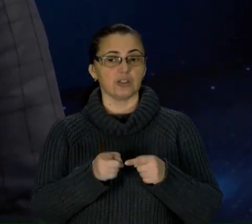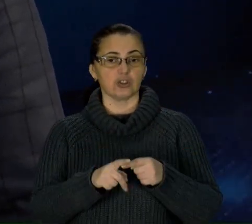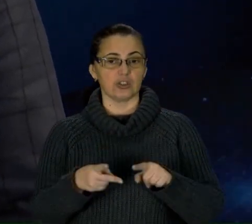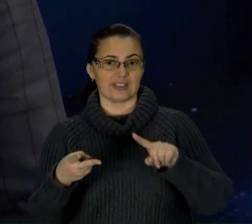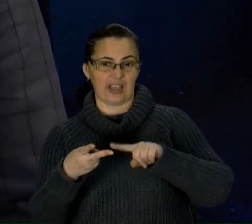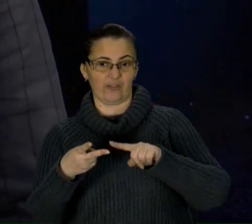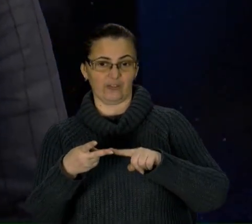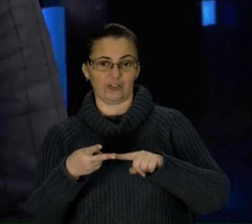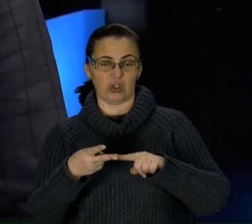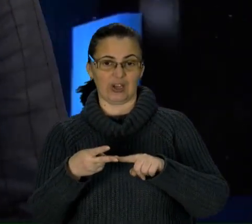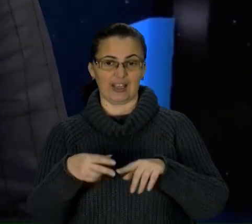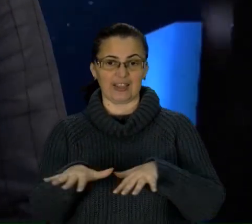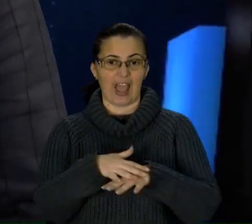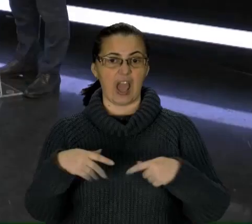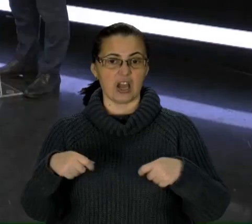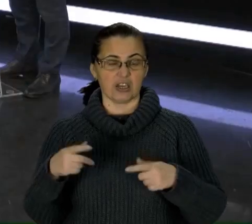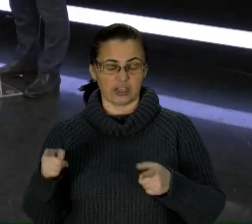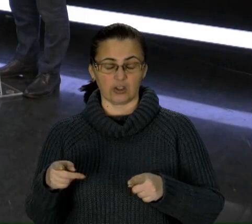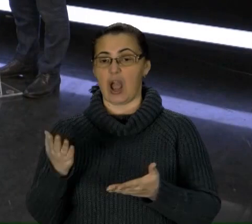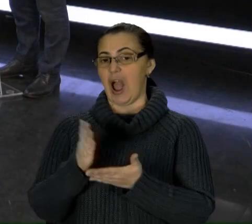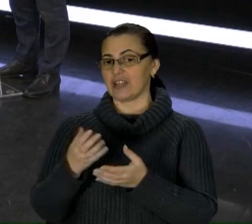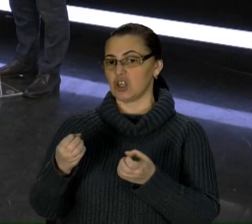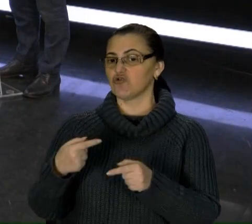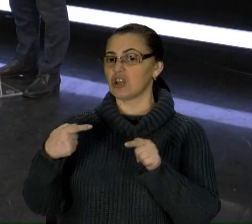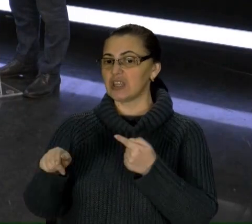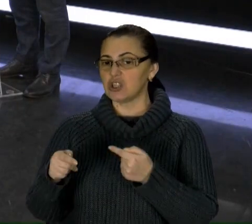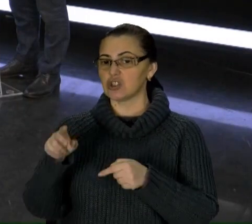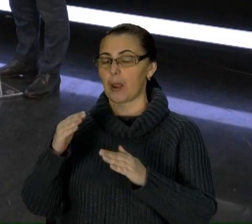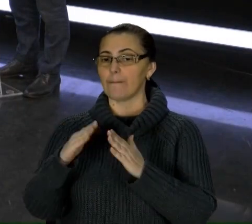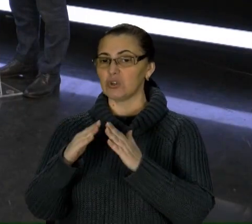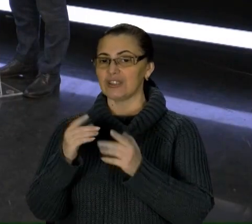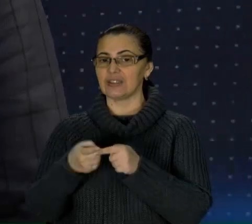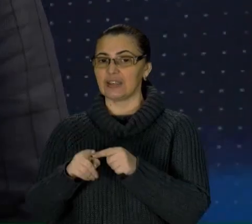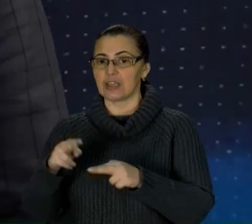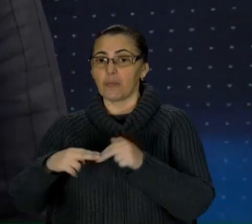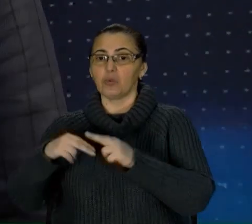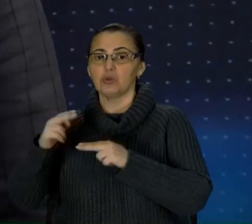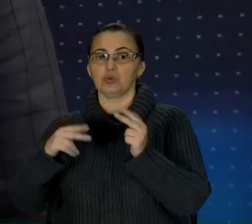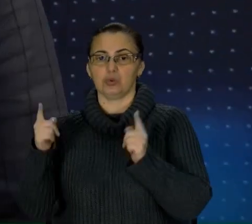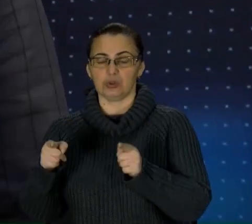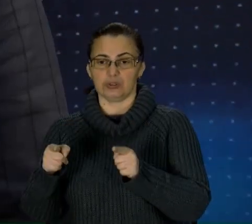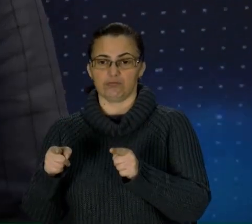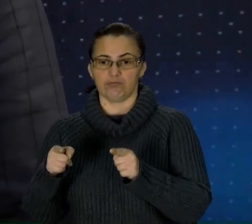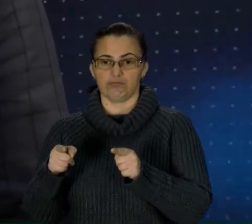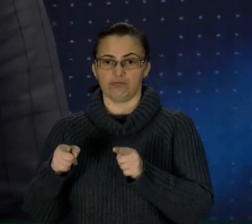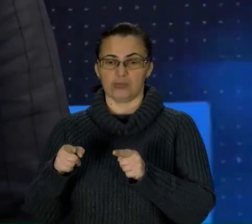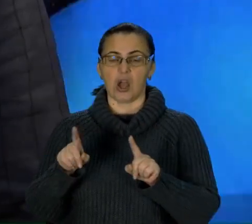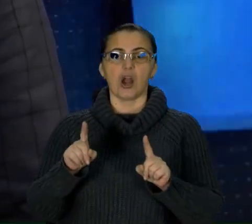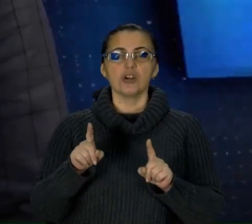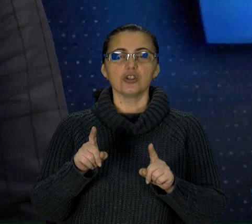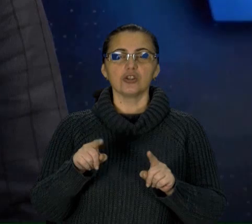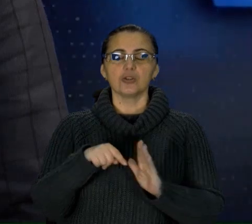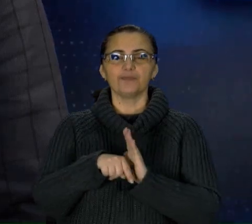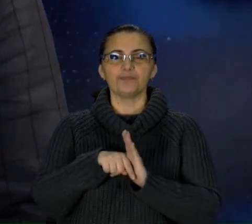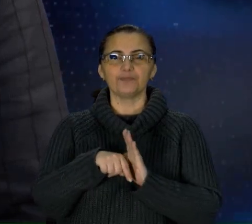але є і первинний ринок – це ті будинки, які будуються. Це можна, єдине там виключення, там будинки мають бути акредитовані в банку. Що таке акредитація? Це